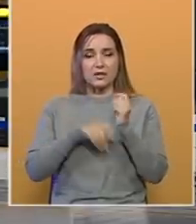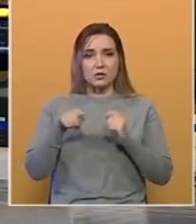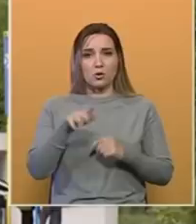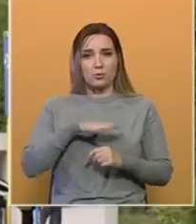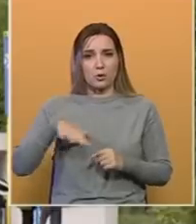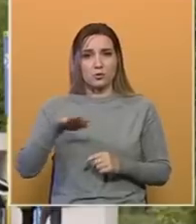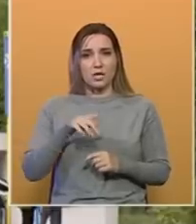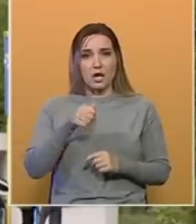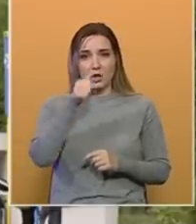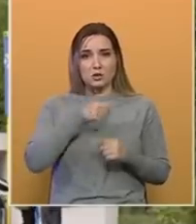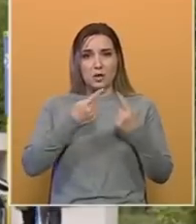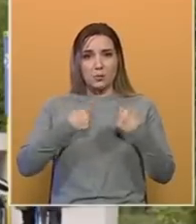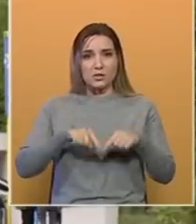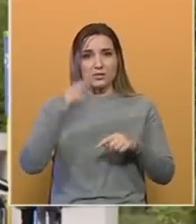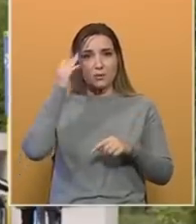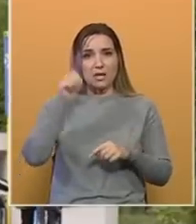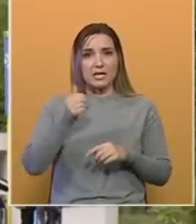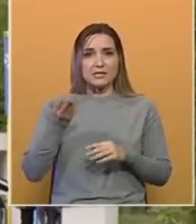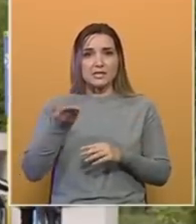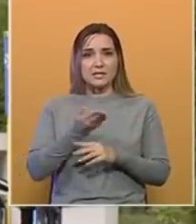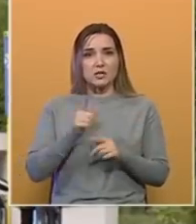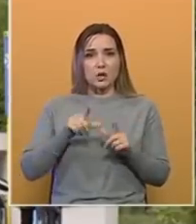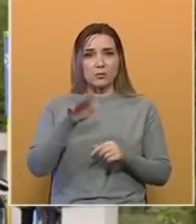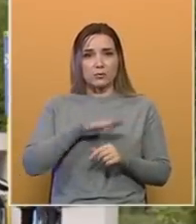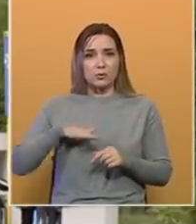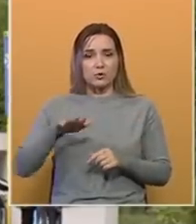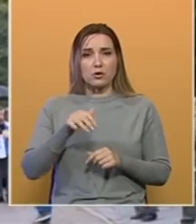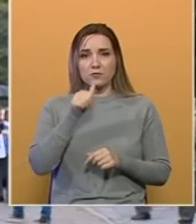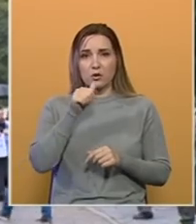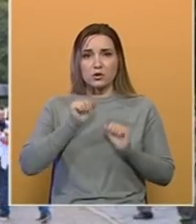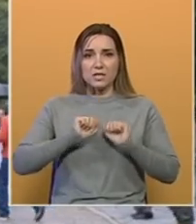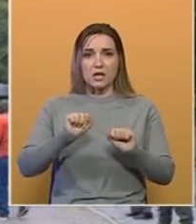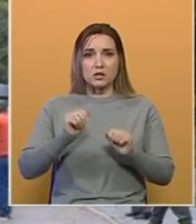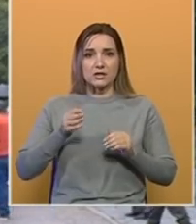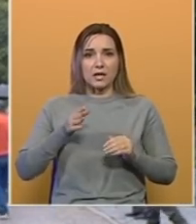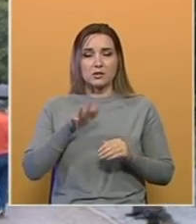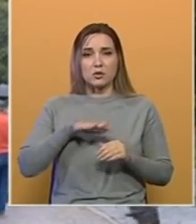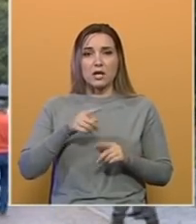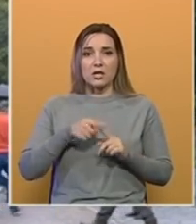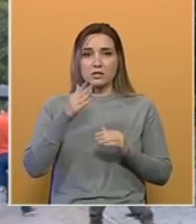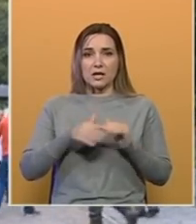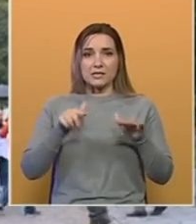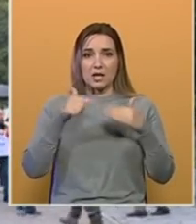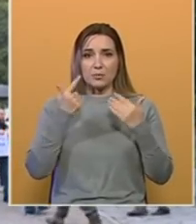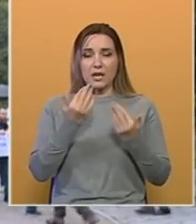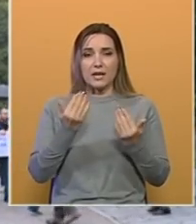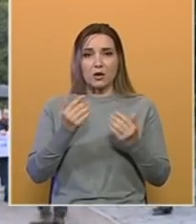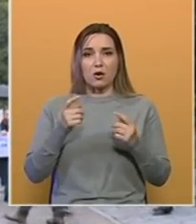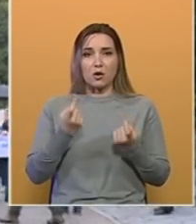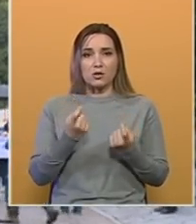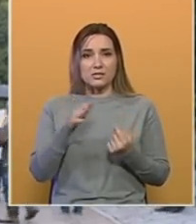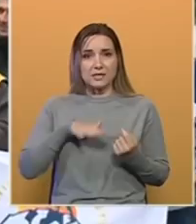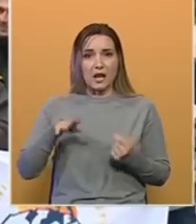područja. Ono što ih posebice zabrinjava jeste sjeća u području vodazaštitne zone zbog čega je posljednjih sedam dana nekoliko sela